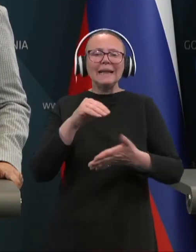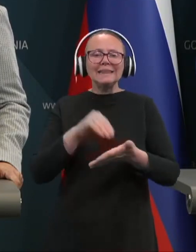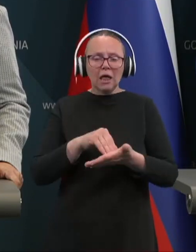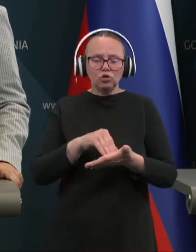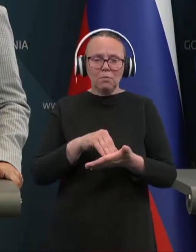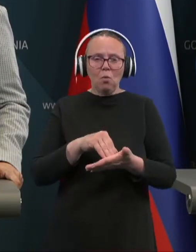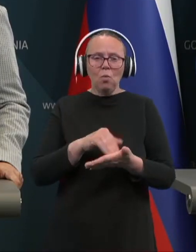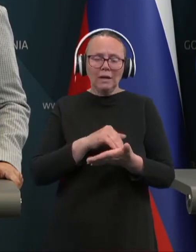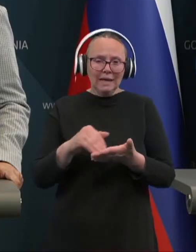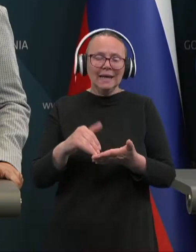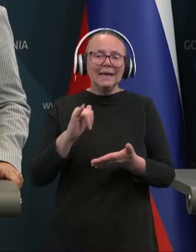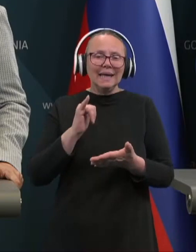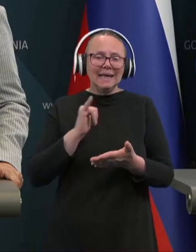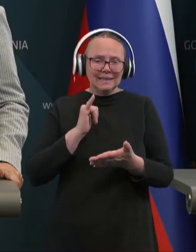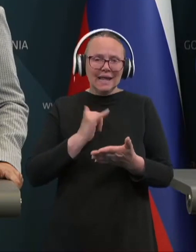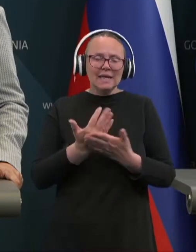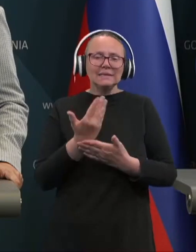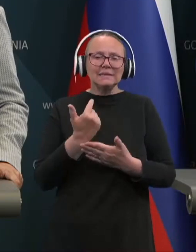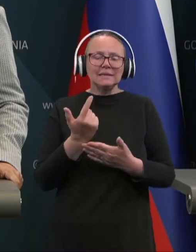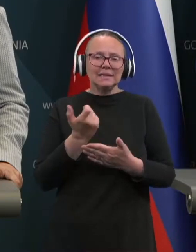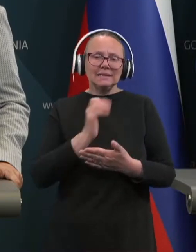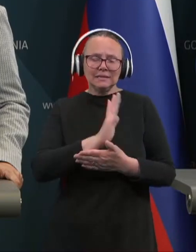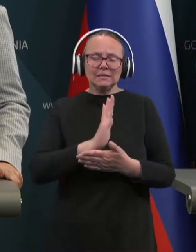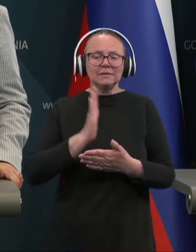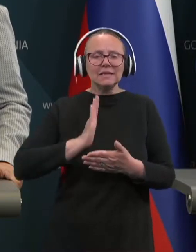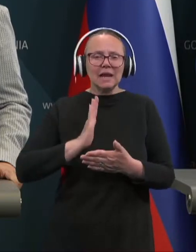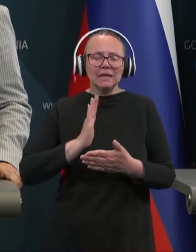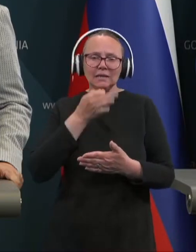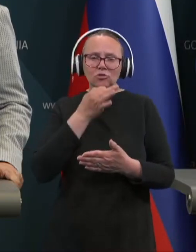interes z našoj strani je, da jih čim prej zaključimo.